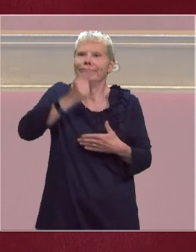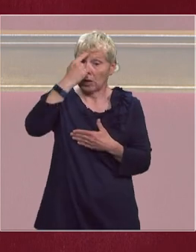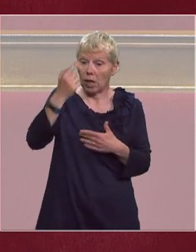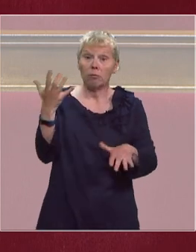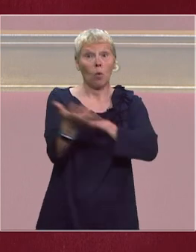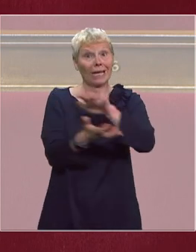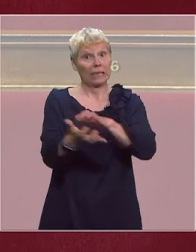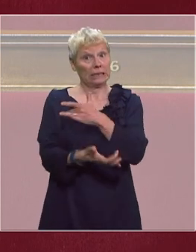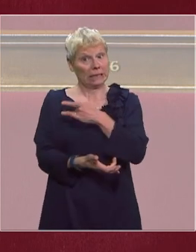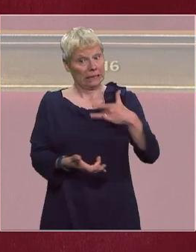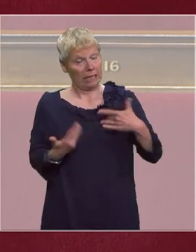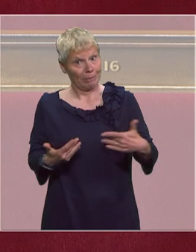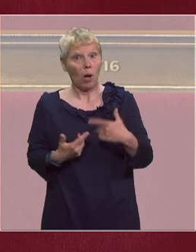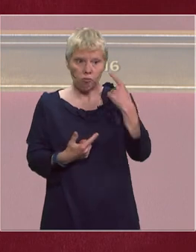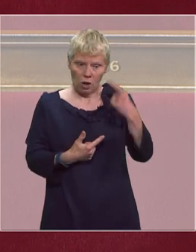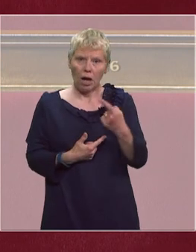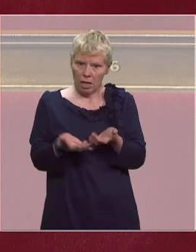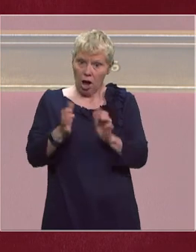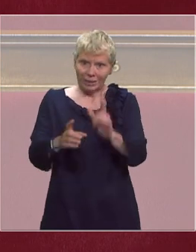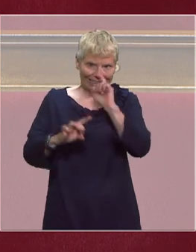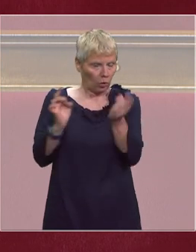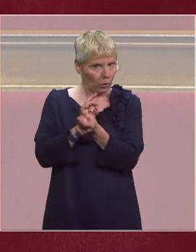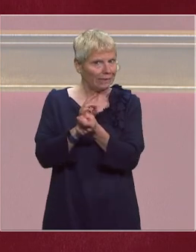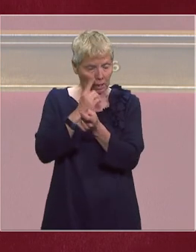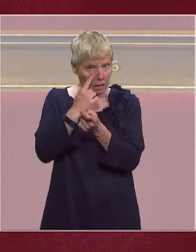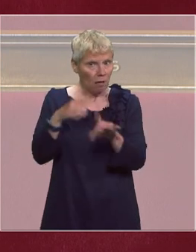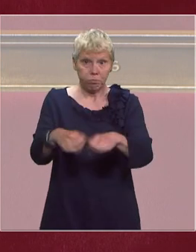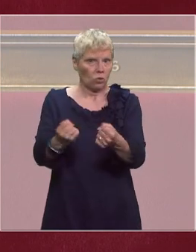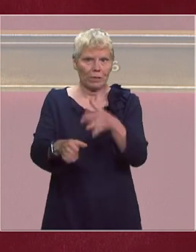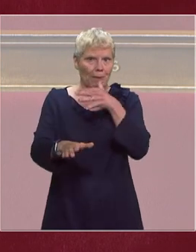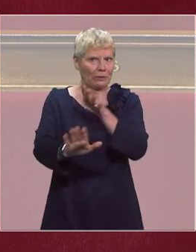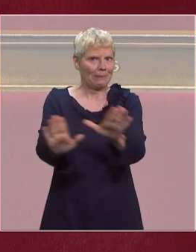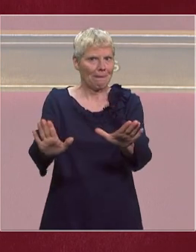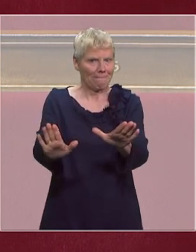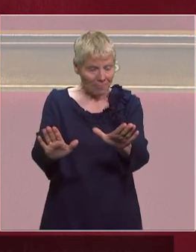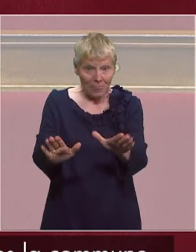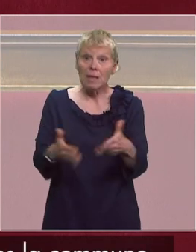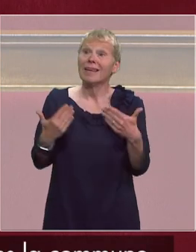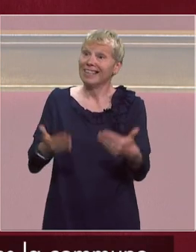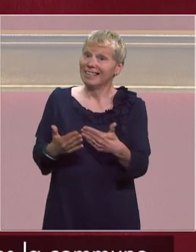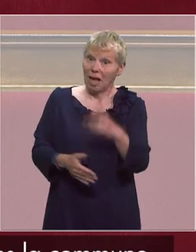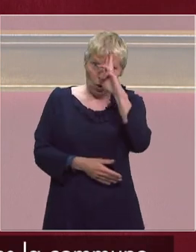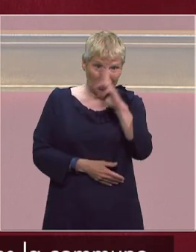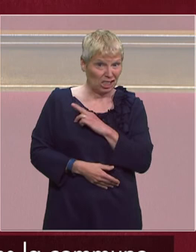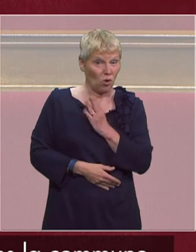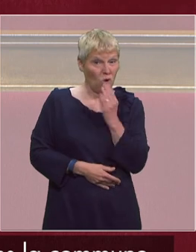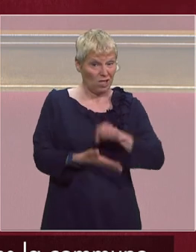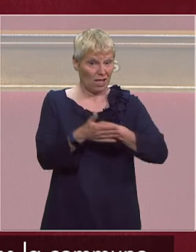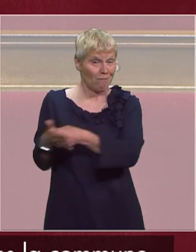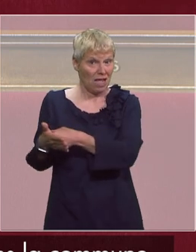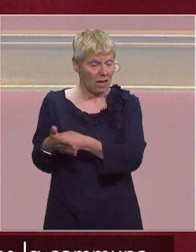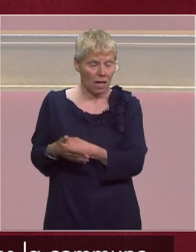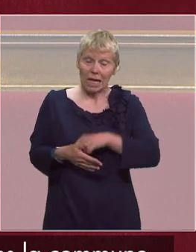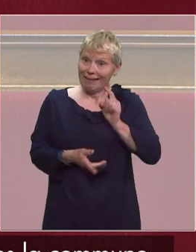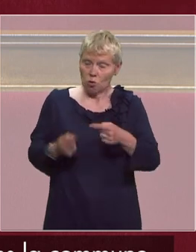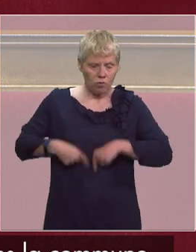crise sanitaire que la lutte antiterroriste ne doit souffrir d'aucun répit face au fondamentalisme religieux le gouvernement doit